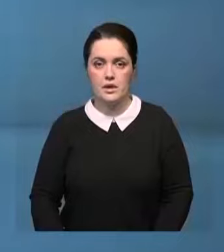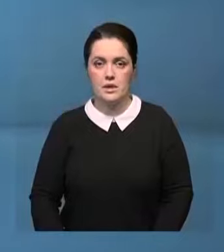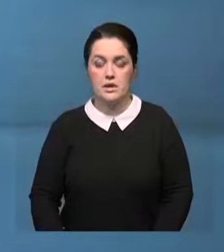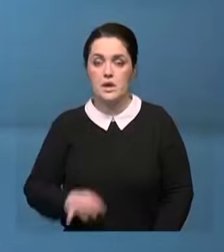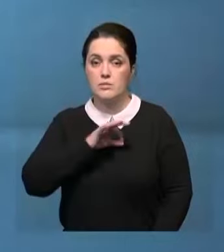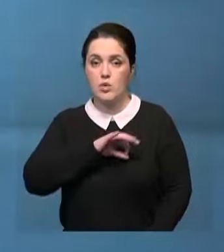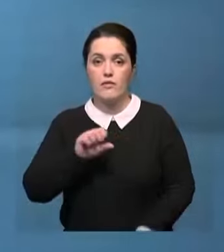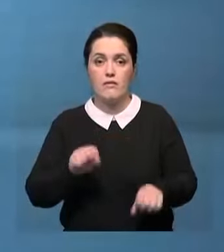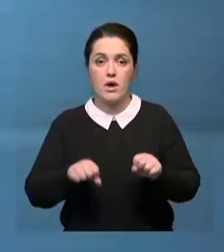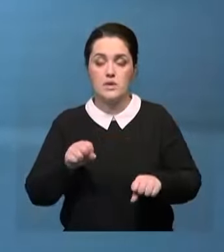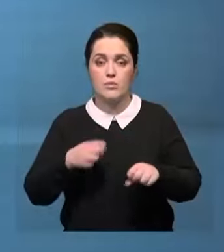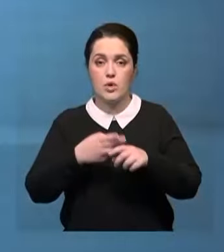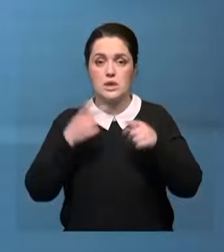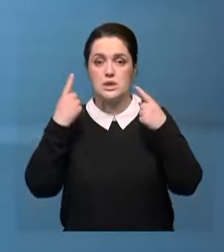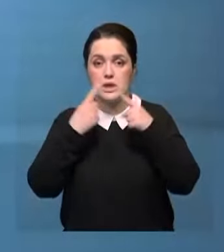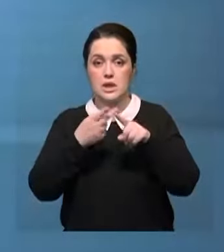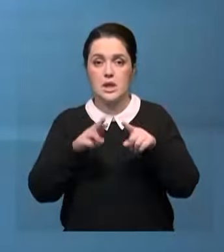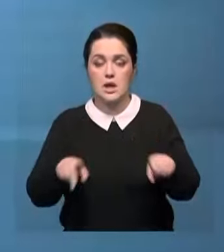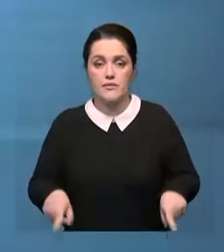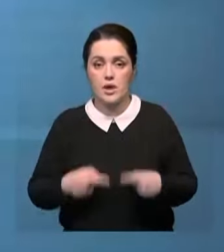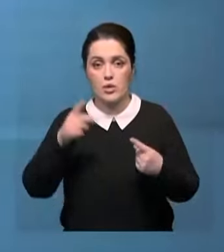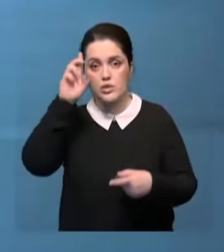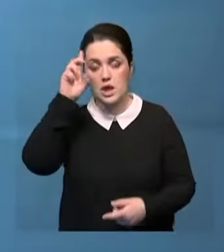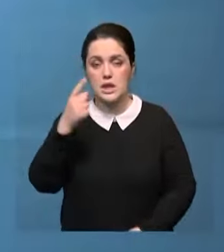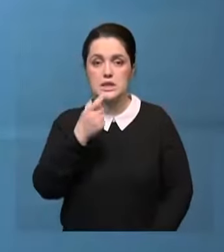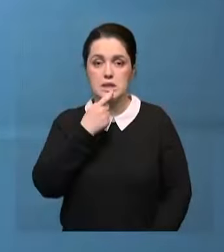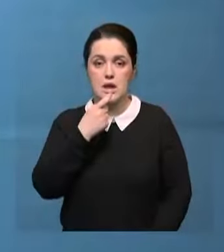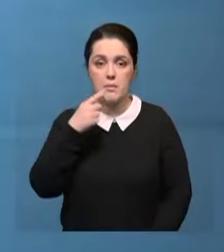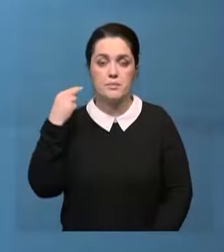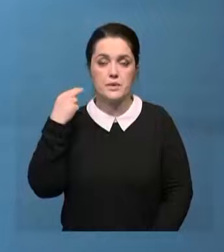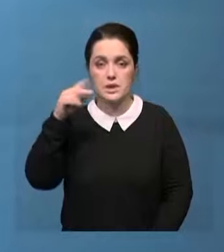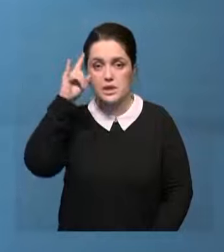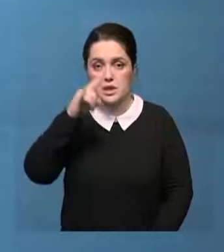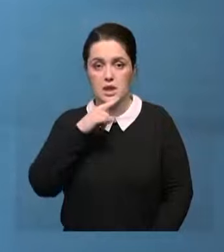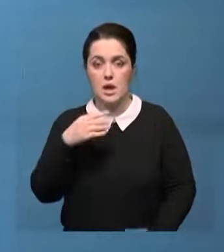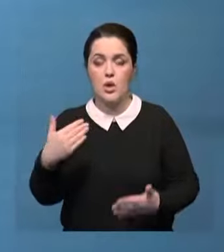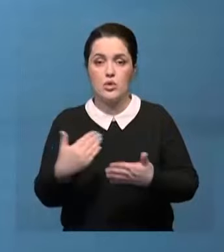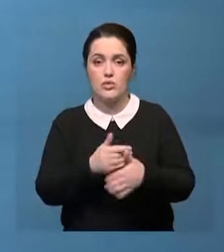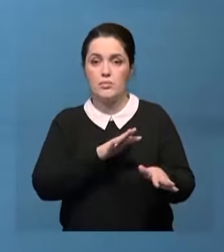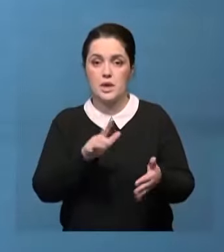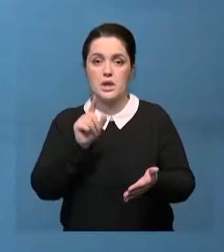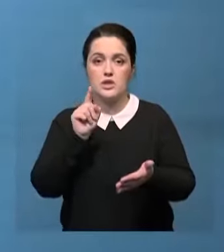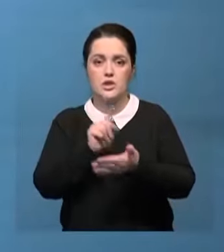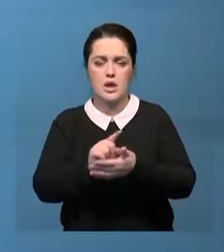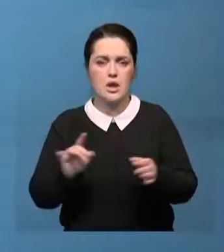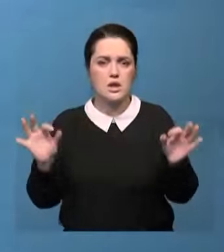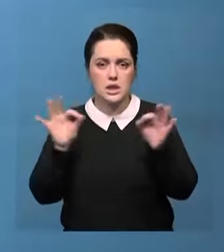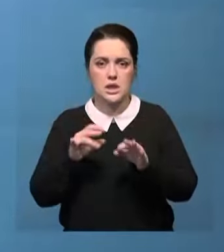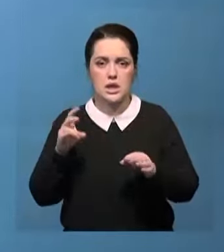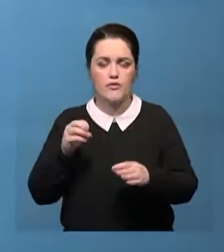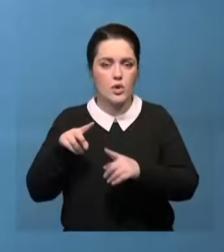Использовать возможности креативной индустрии для развития государственного языка призвал президент страны. Новые меры должны